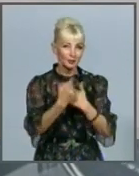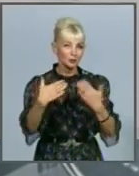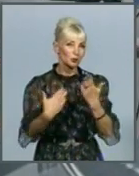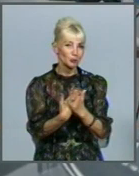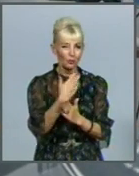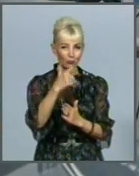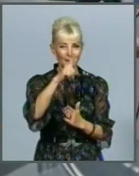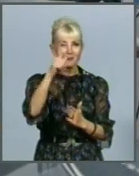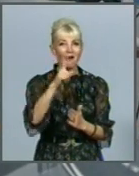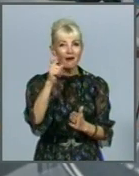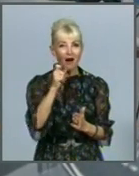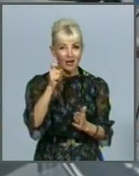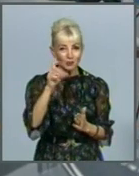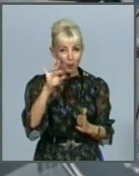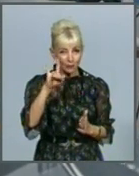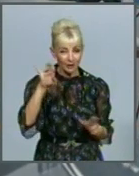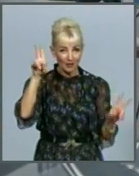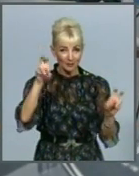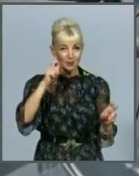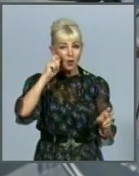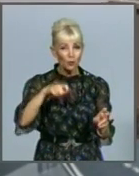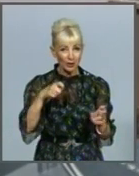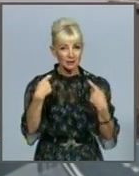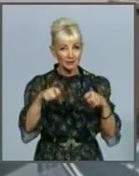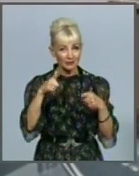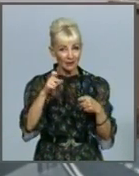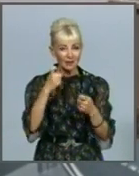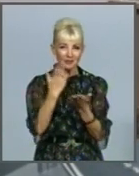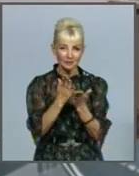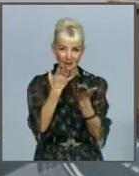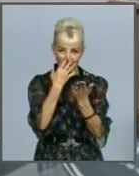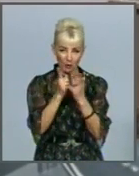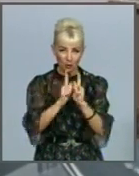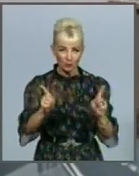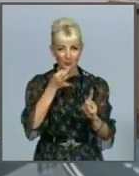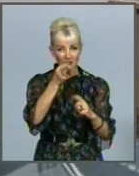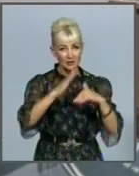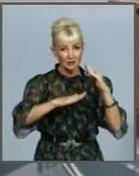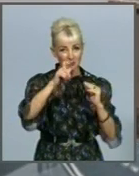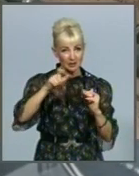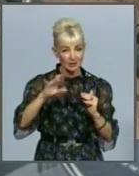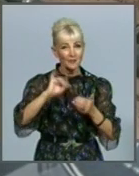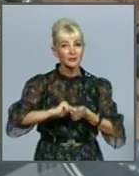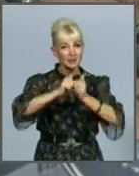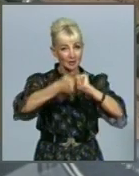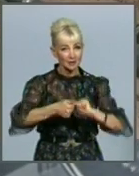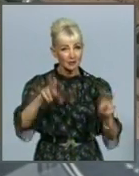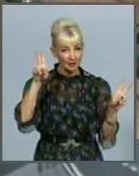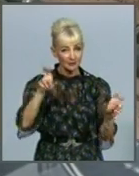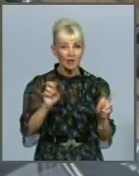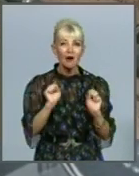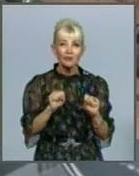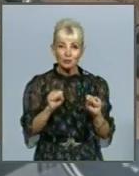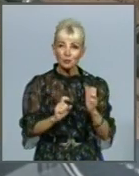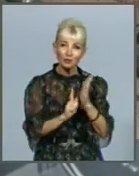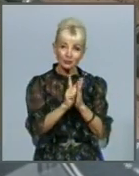газопостачальні компанії. Український ринок газу має свою специфіку, зазначають фахівці. І альтернативні компанії, можливо,